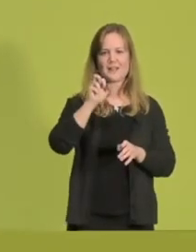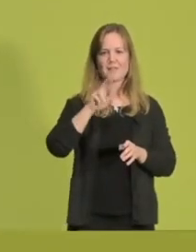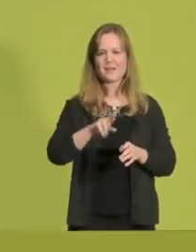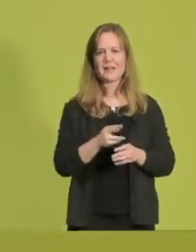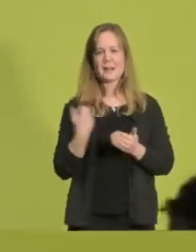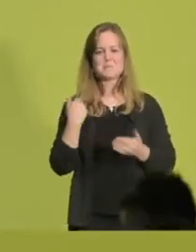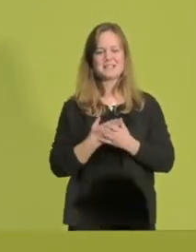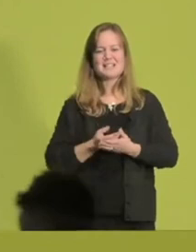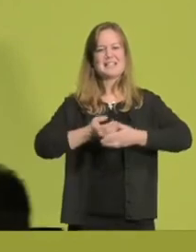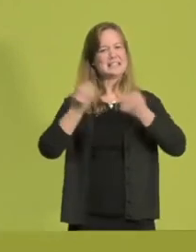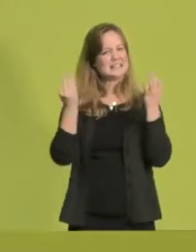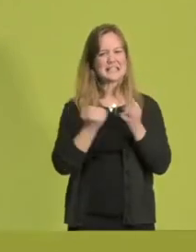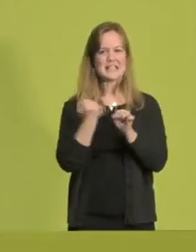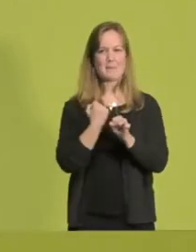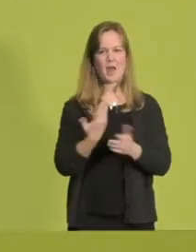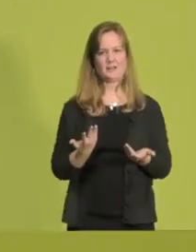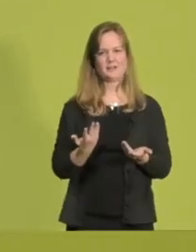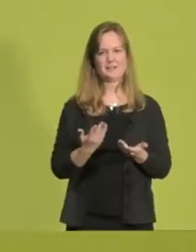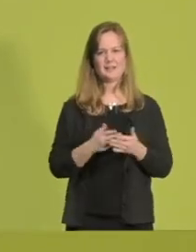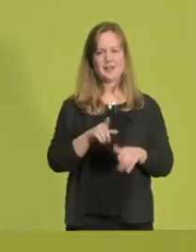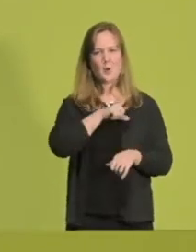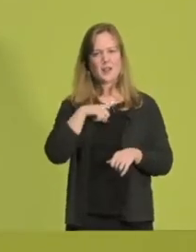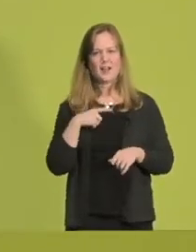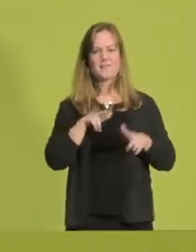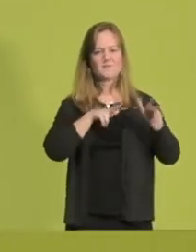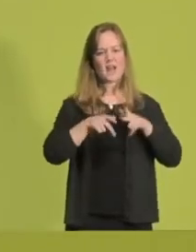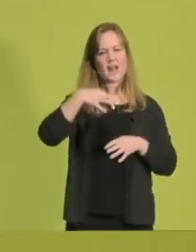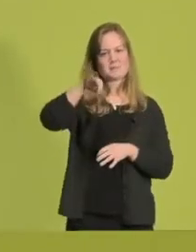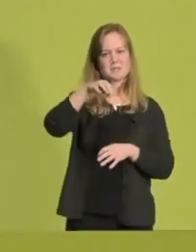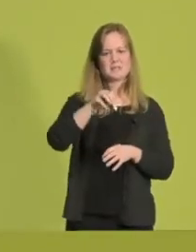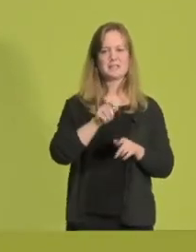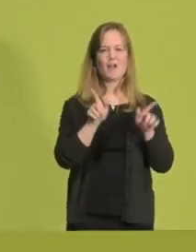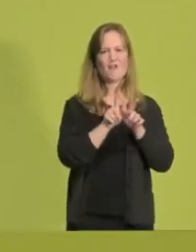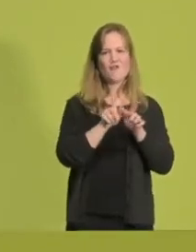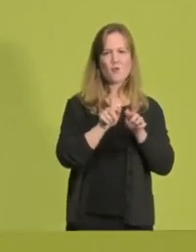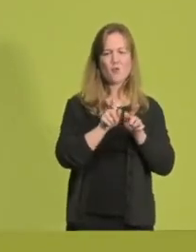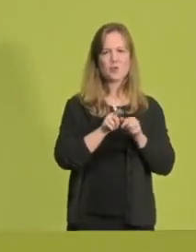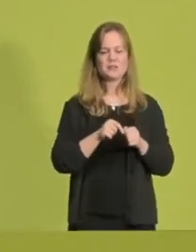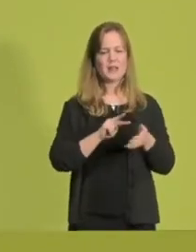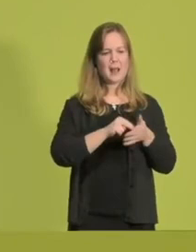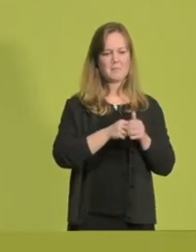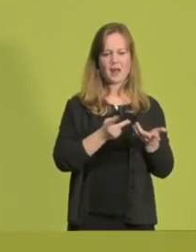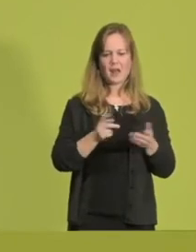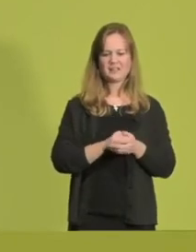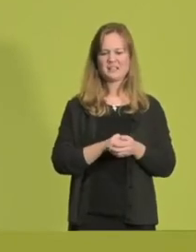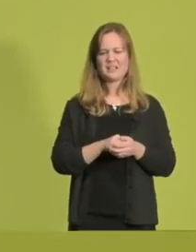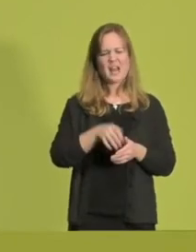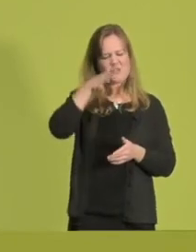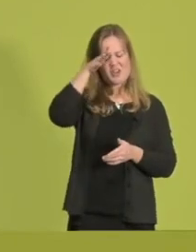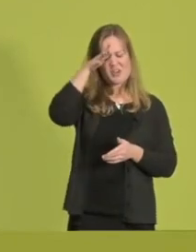wenig bis nichts getan. Und der langjährige Verkehrsminister Wüst hat stattdessen die Planerinnen und Planer in völlig unsinnige